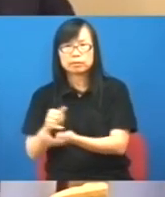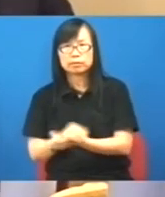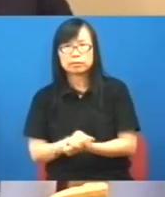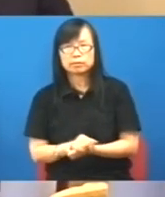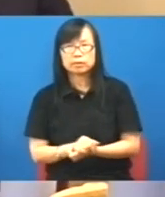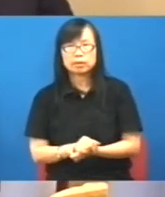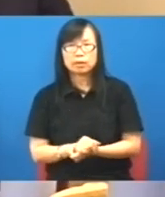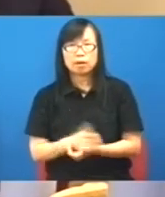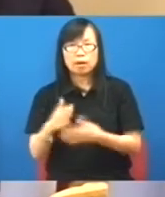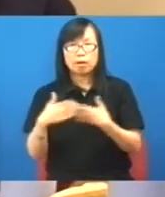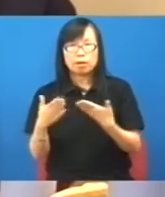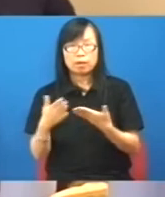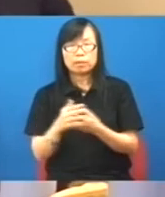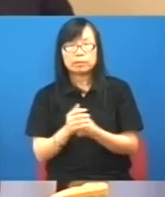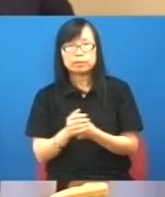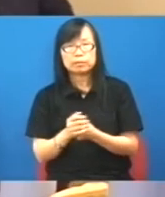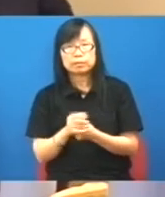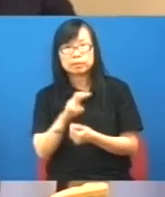表面上有個論述就是